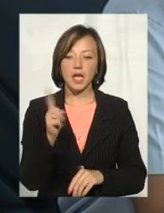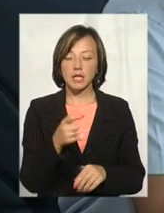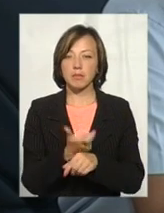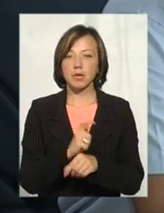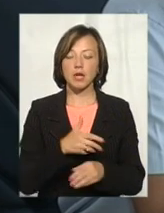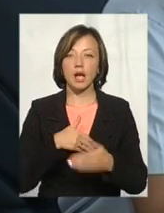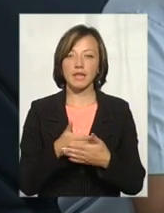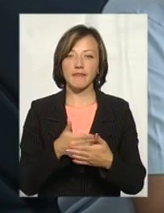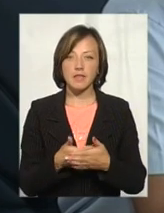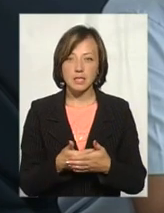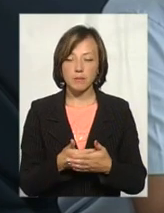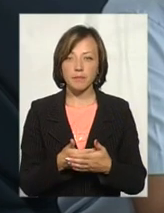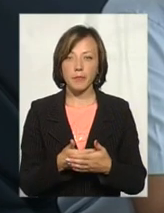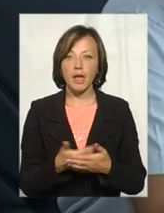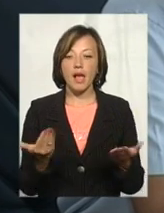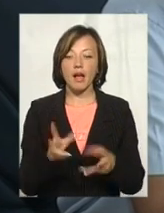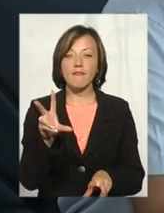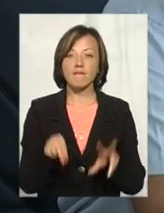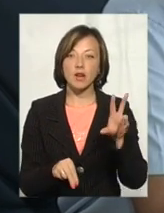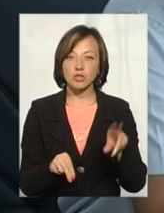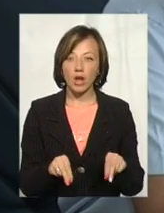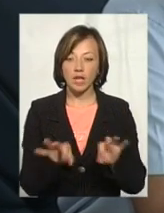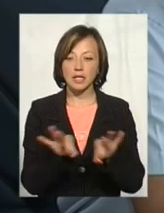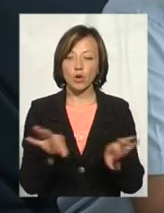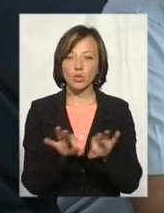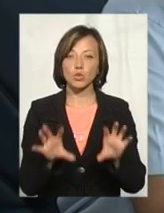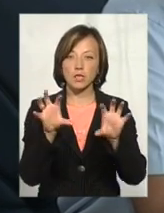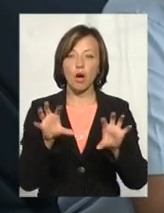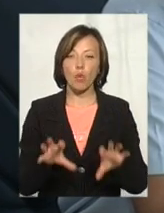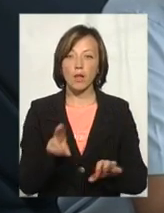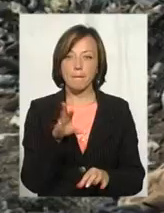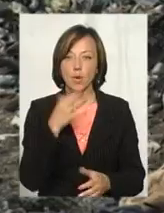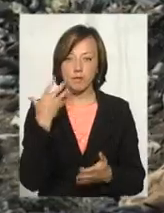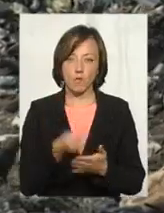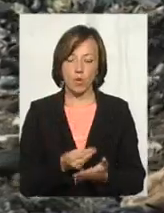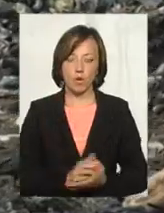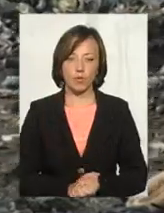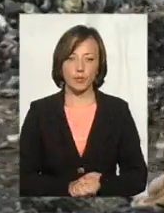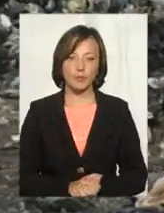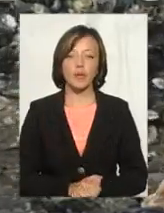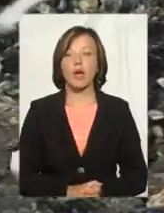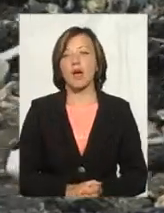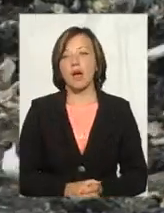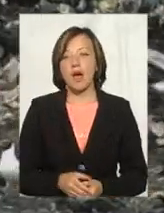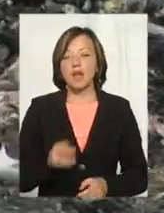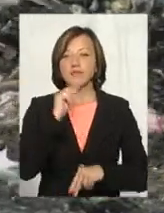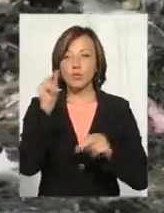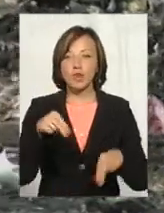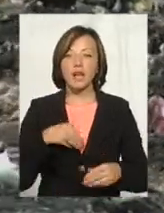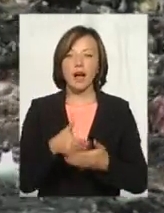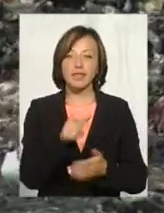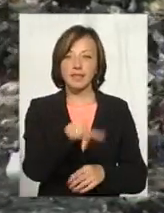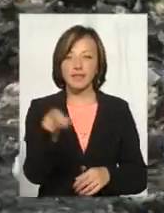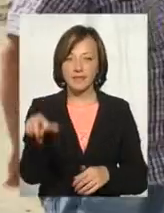громадським активістам, які вважають і трактують закони по-своєму. Закиди активістів про фінансові